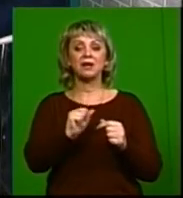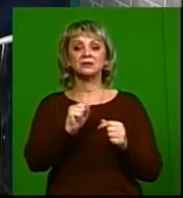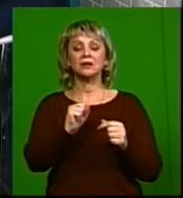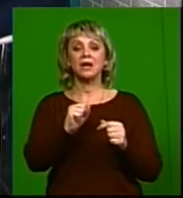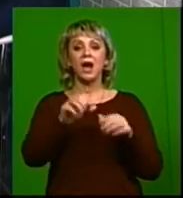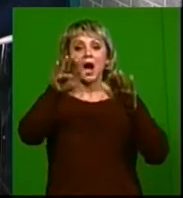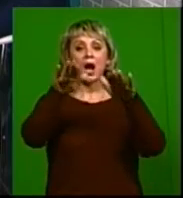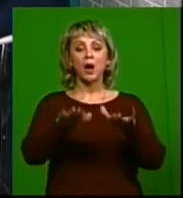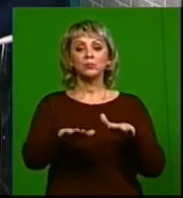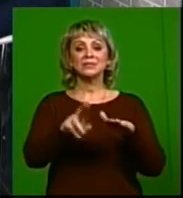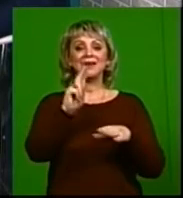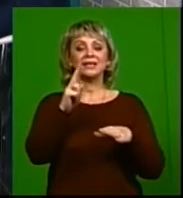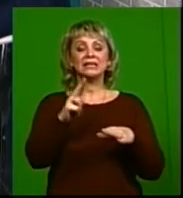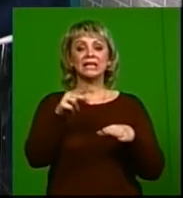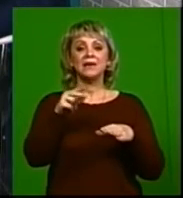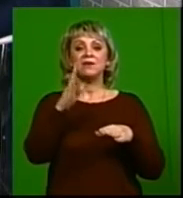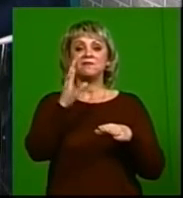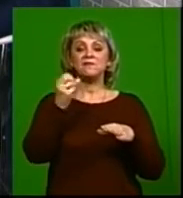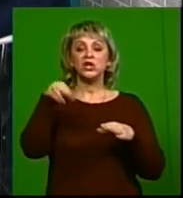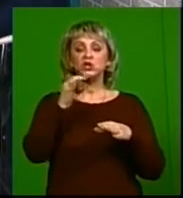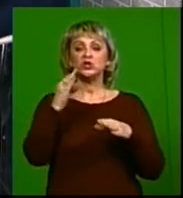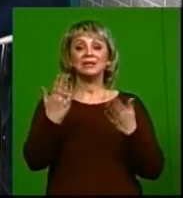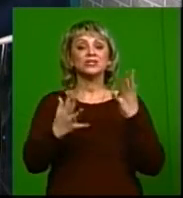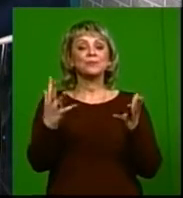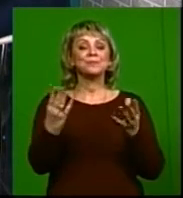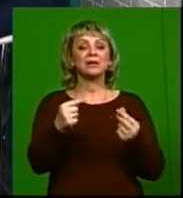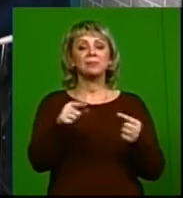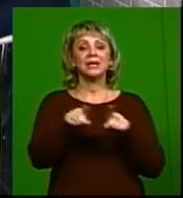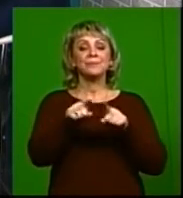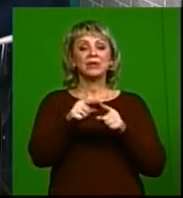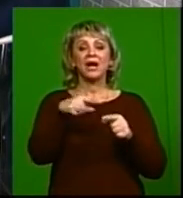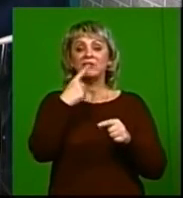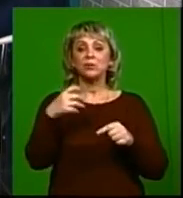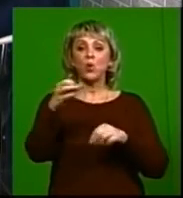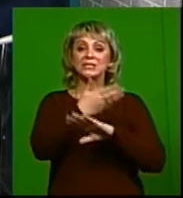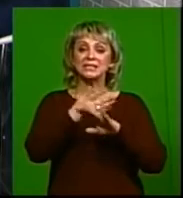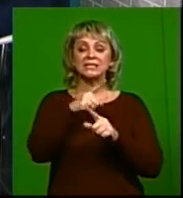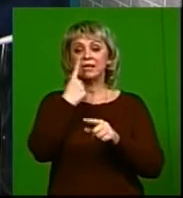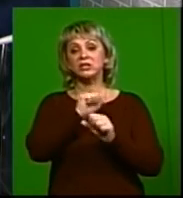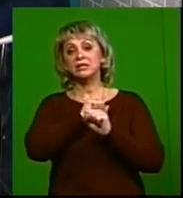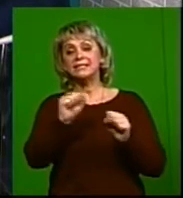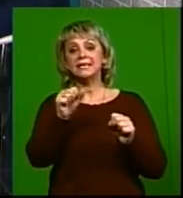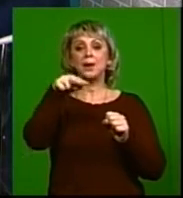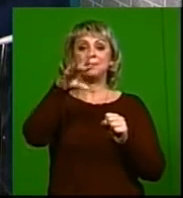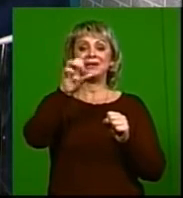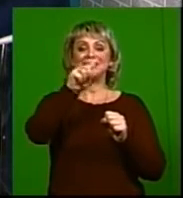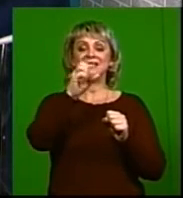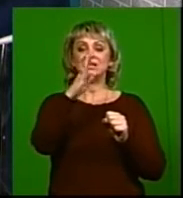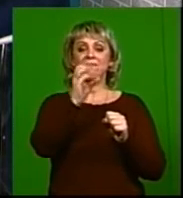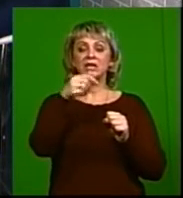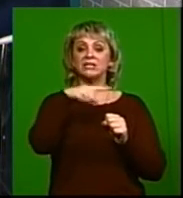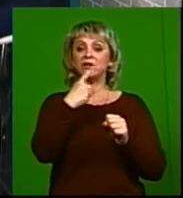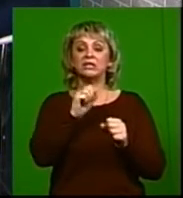опускать какие-то вещи, да, считаем, что вот если мы говорим… Смягчить, обтекаемое настое. Да, сексе говорить нельзя, а презервативы – это нам какие-то там